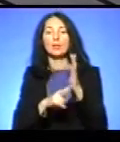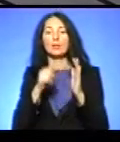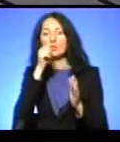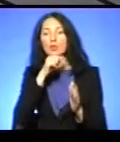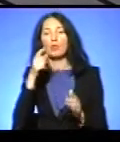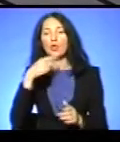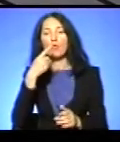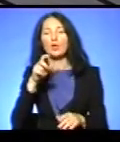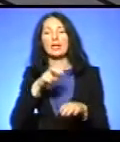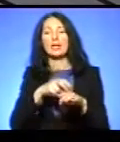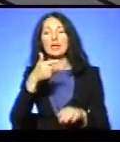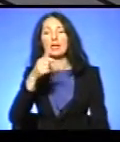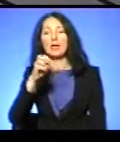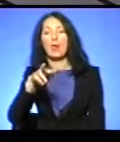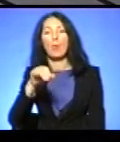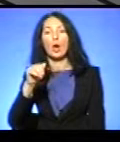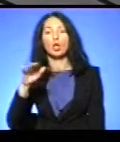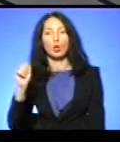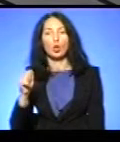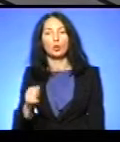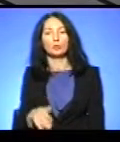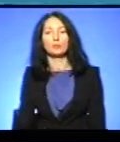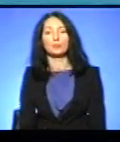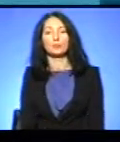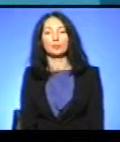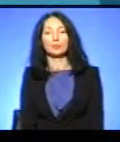-гематолог, з яким нам вдалося поспілкуватися. Давайте почуємо.